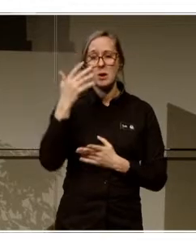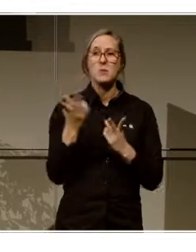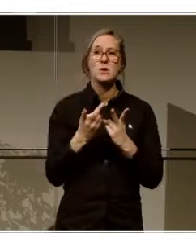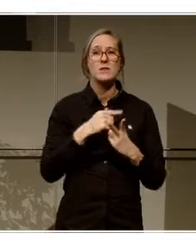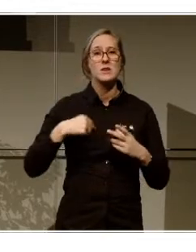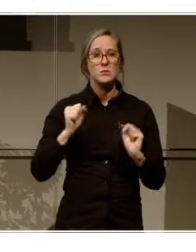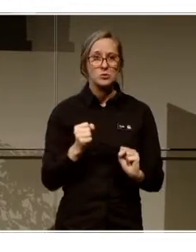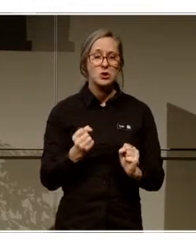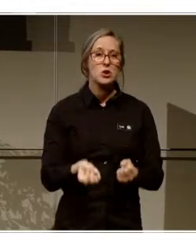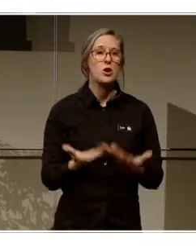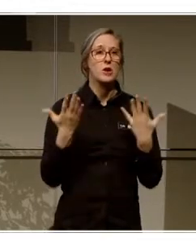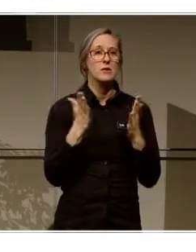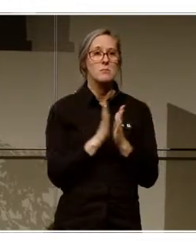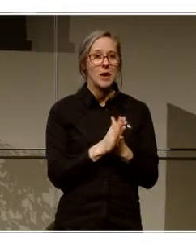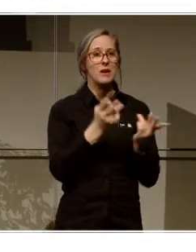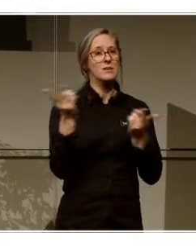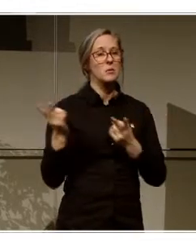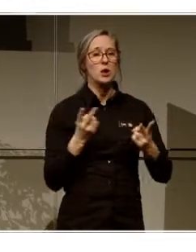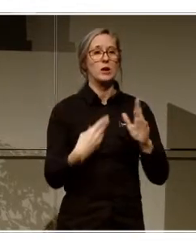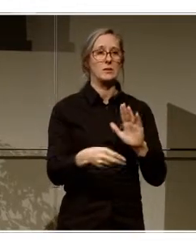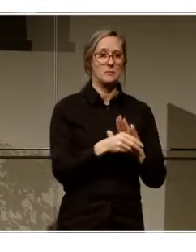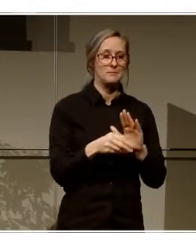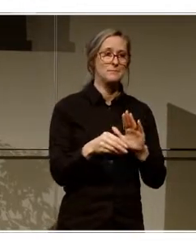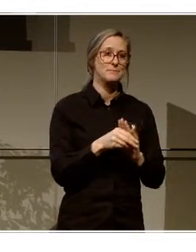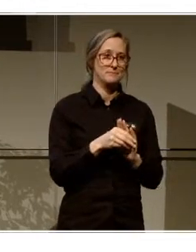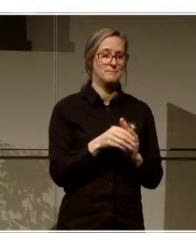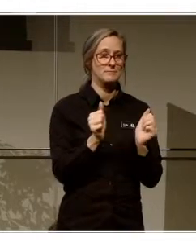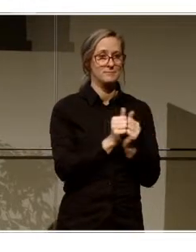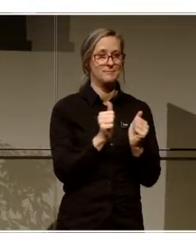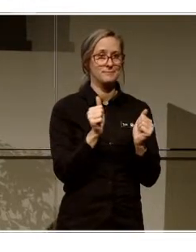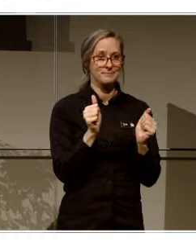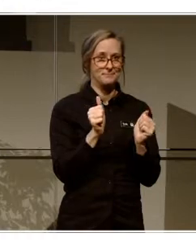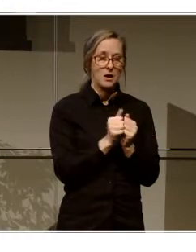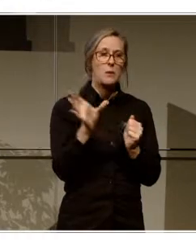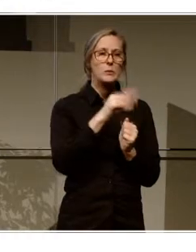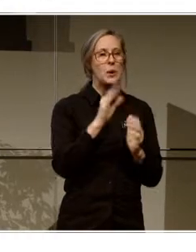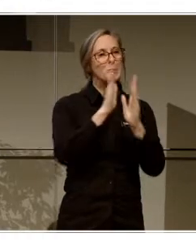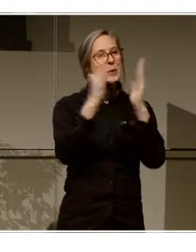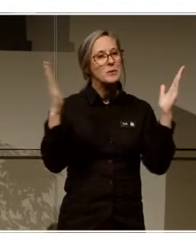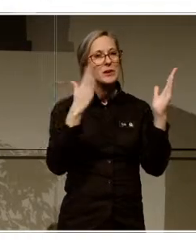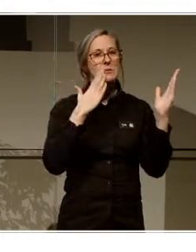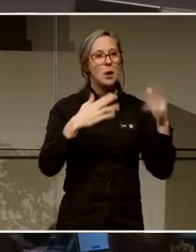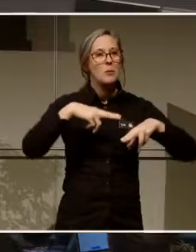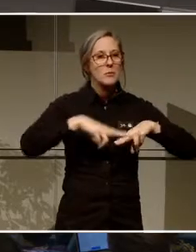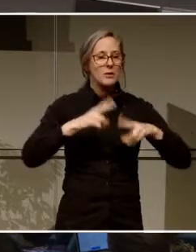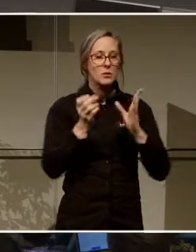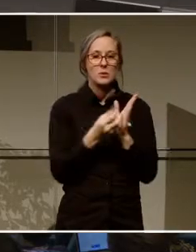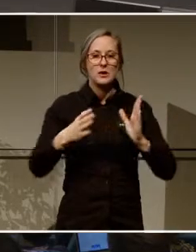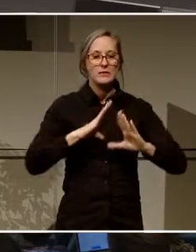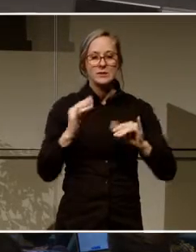demokratiska medel. Och därför är biblioteken en väldigt bra plats. För att det finns ingen institution i